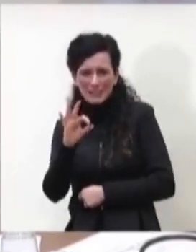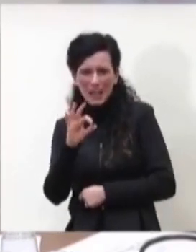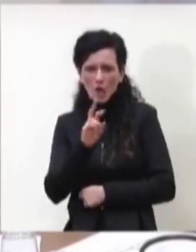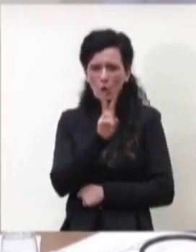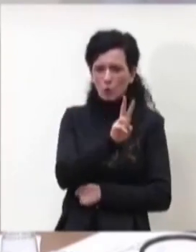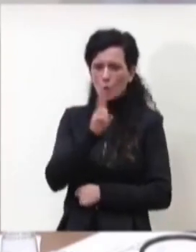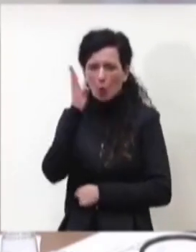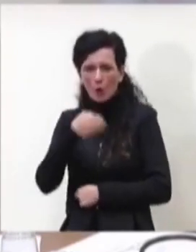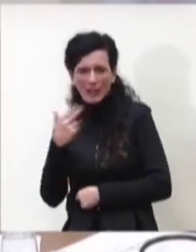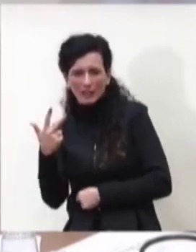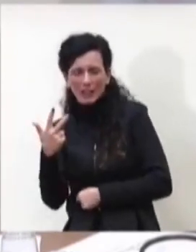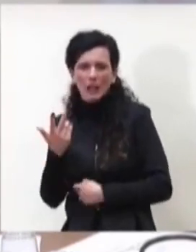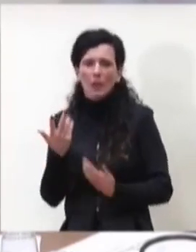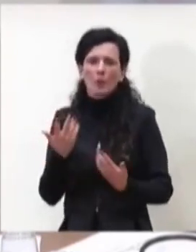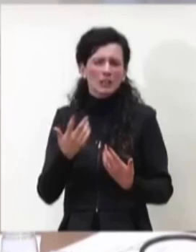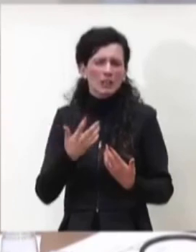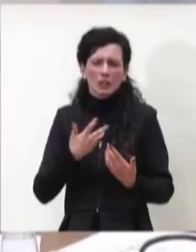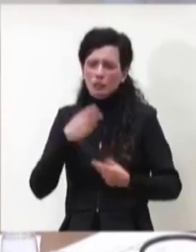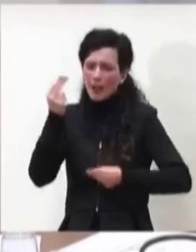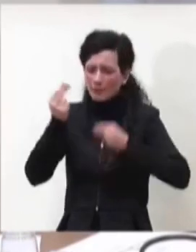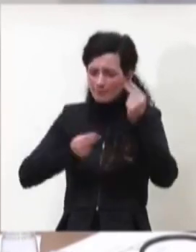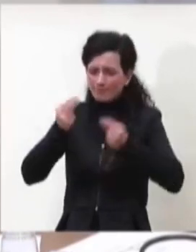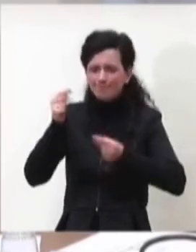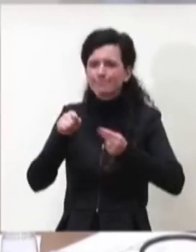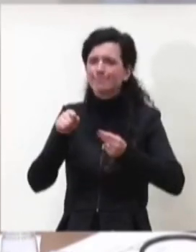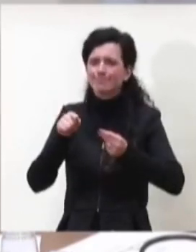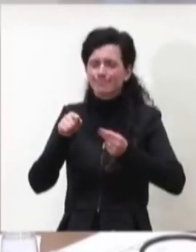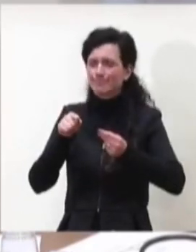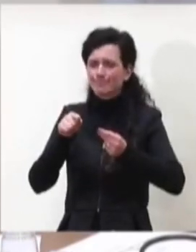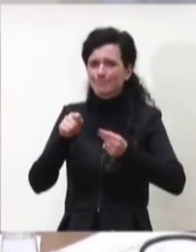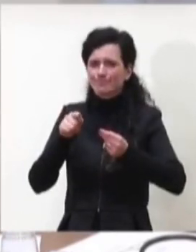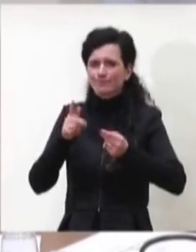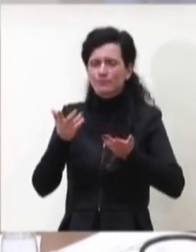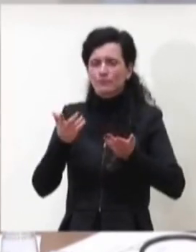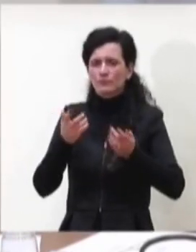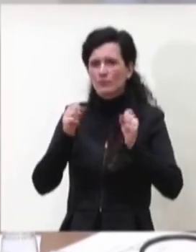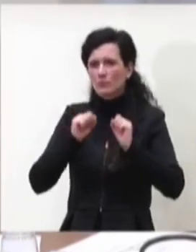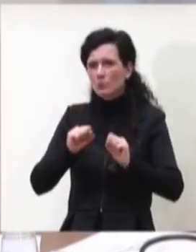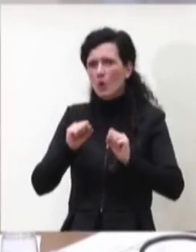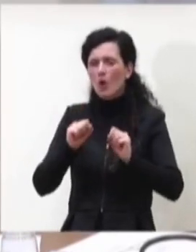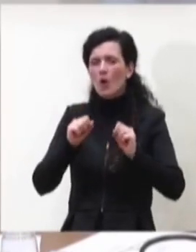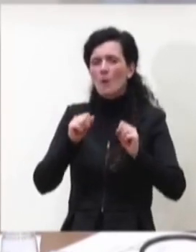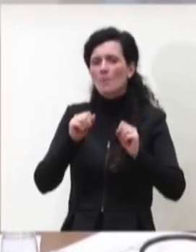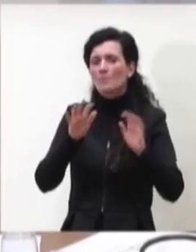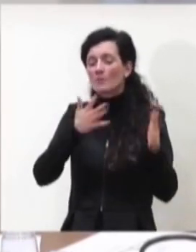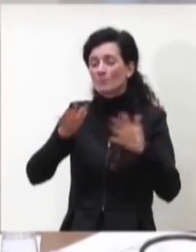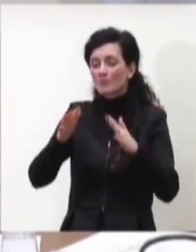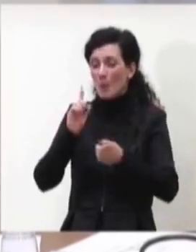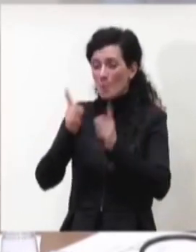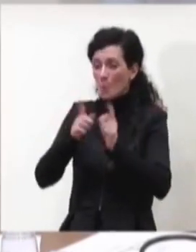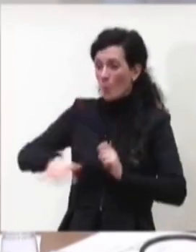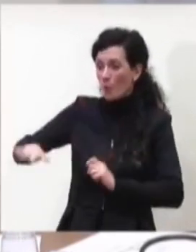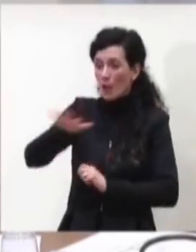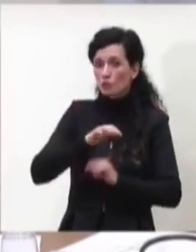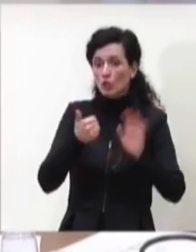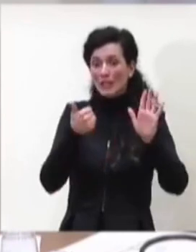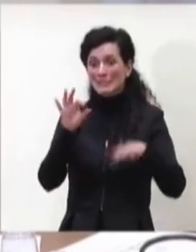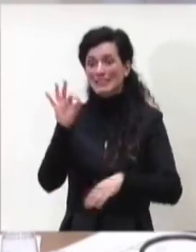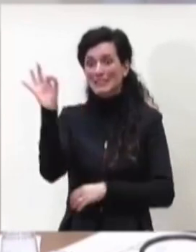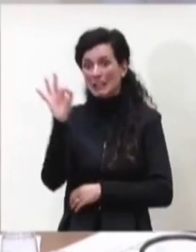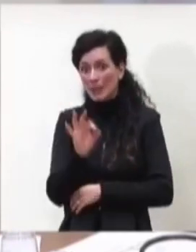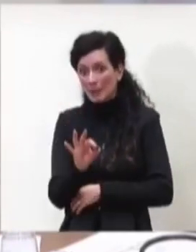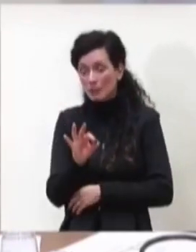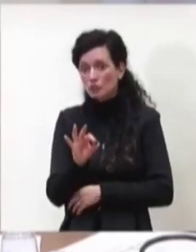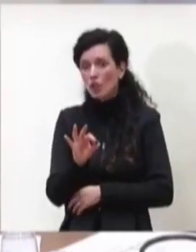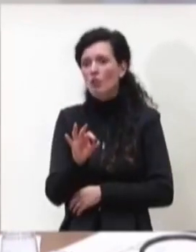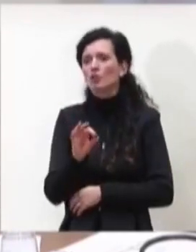interventi quindi si calcola che almeno il 60% della popolazione dovrebbe essere in quel